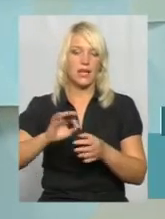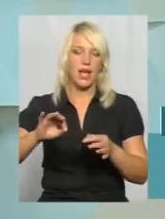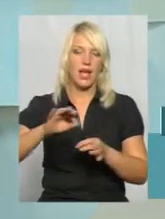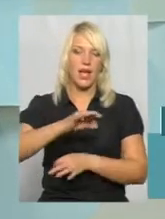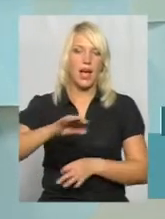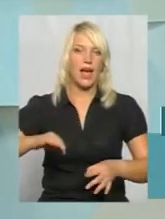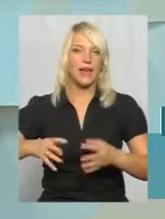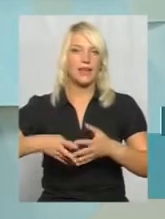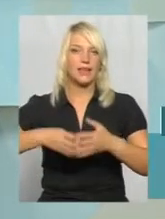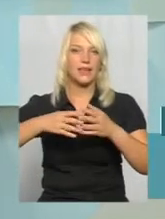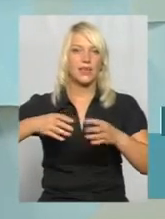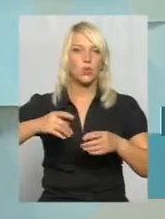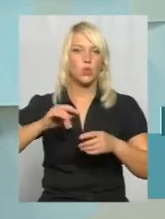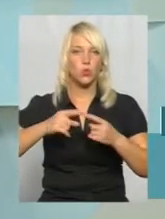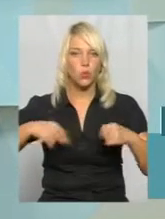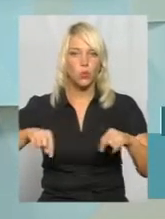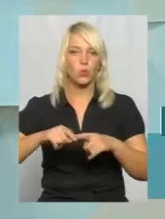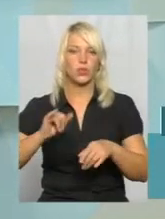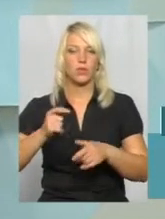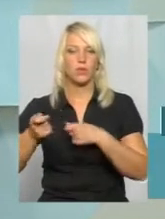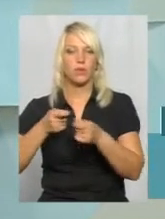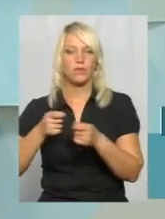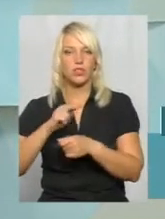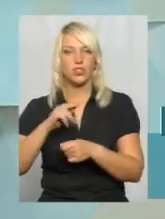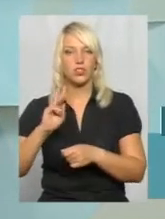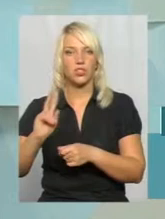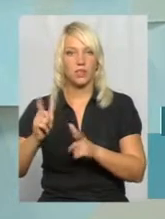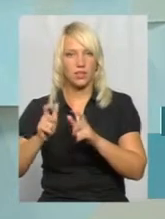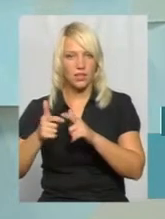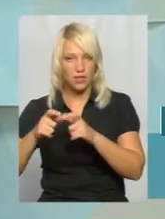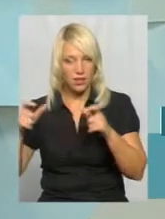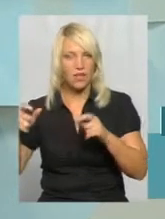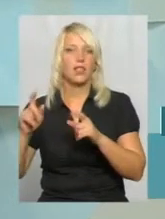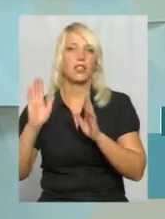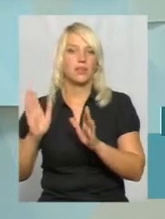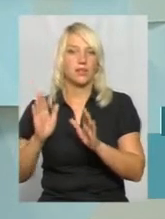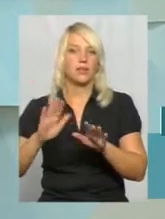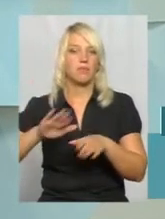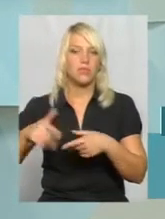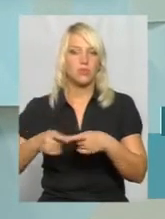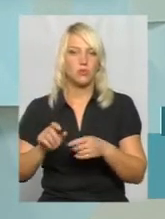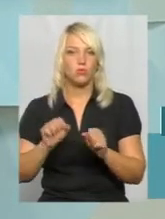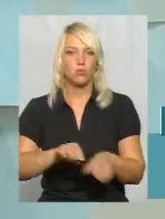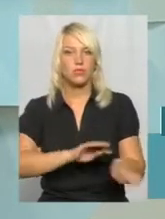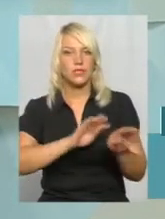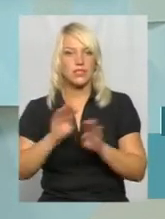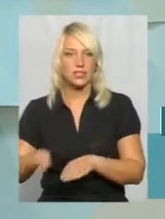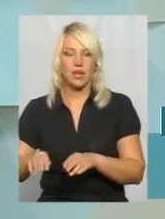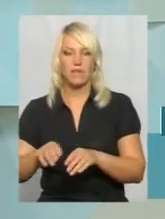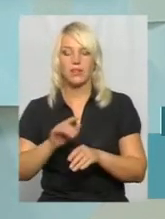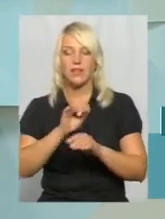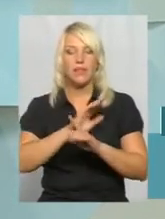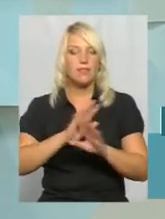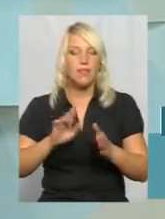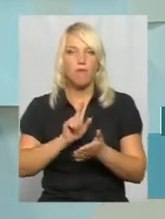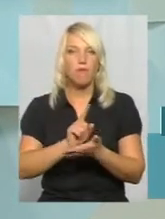управлінням житлово-комунального господарства. І тільки тоді його можна ставити. Звичайно, не повинен порушувати